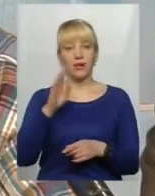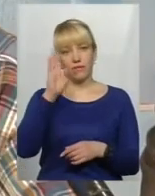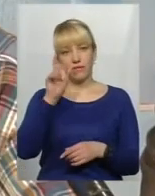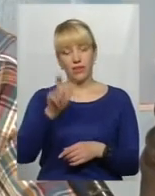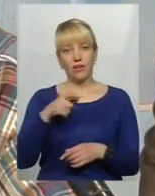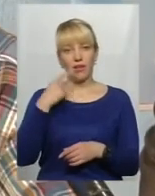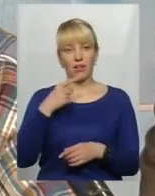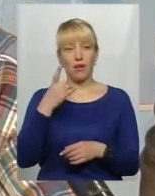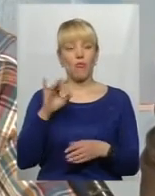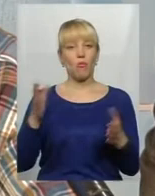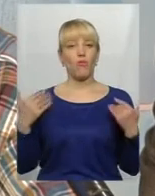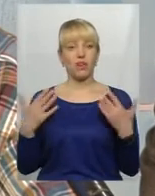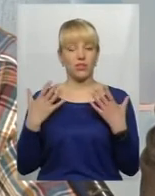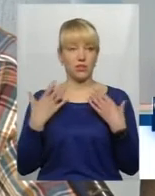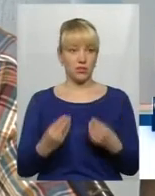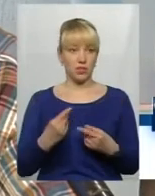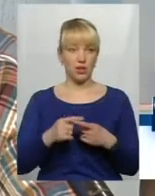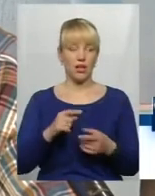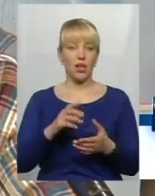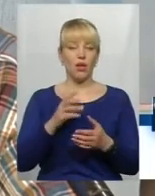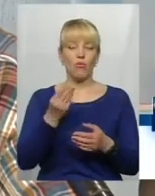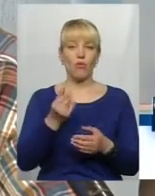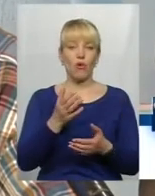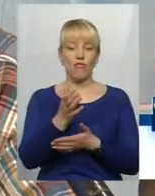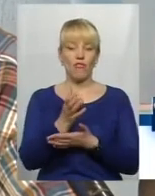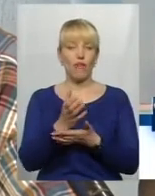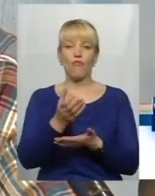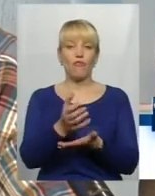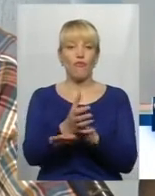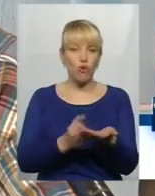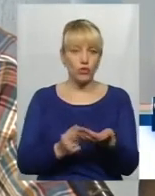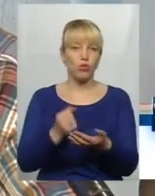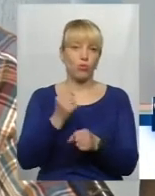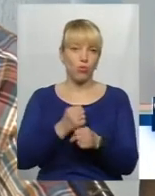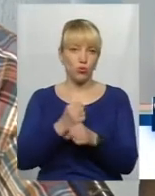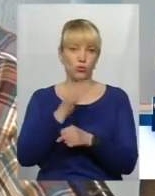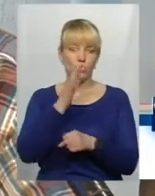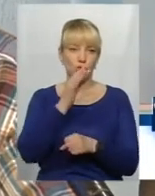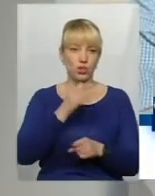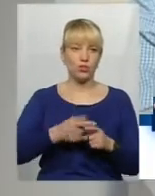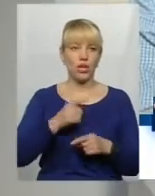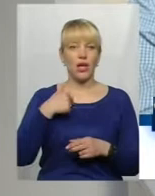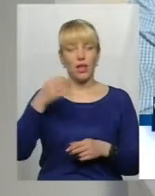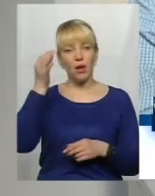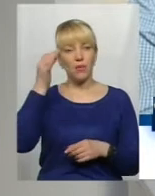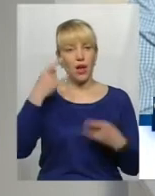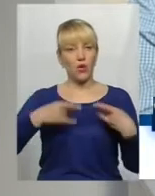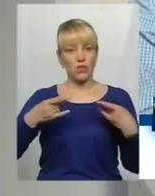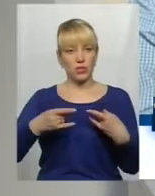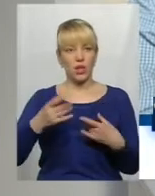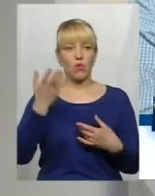вихідні дні, тобто фонд робочого часу. Я от пригадую, що один із прямих ефірів в цій студії, коли